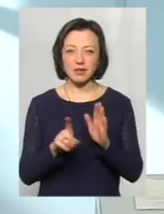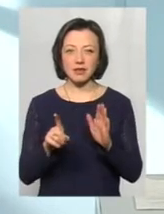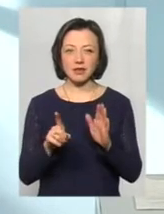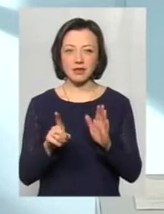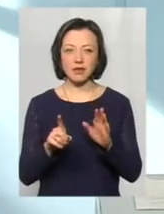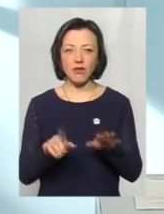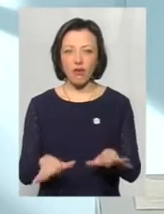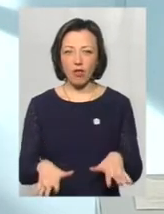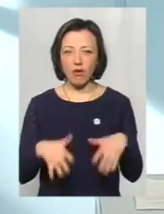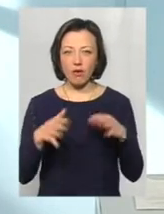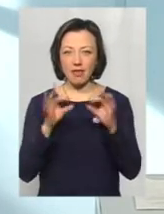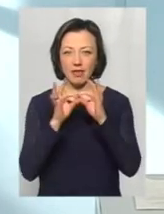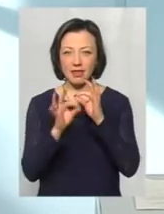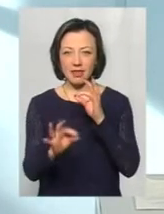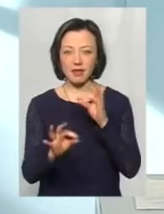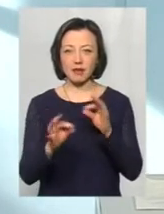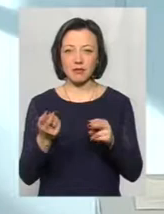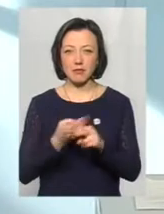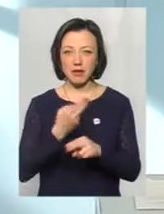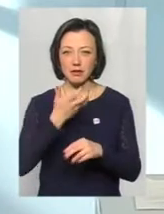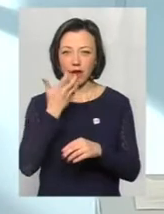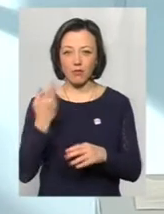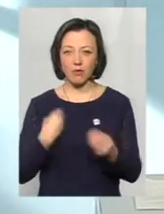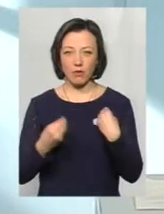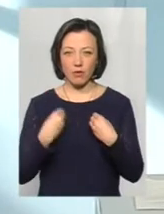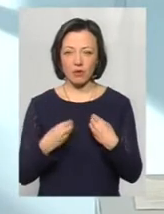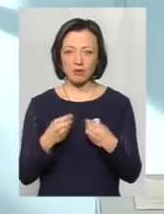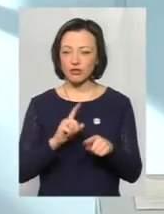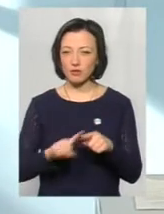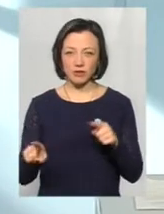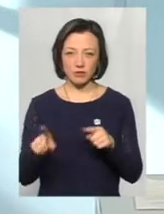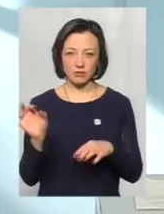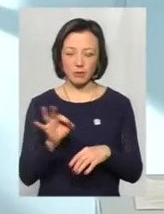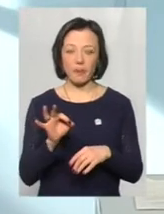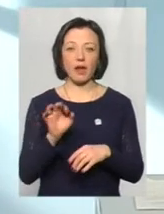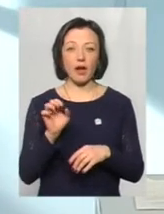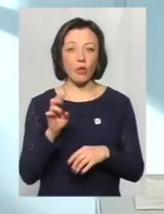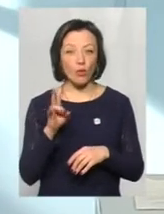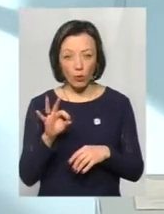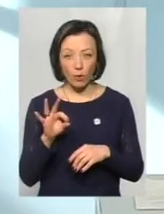Важні тільки чоловіки? Без теплої одежі, скоріше всього. Ну,